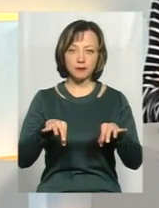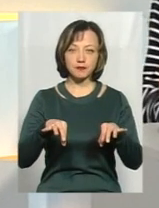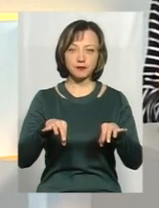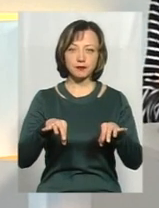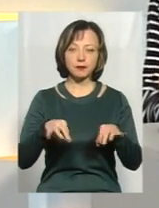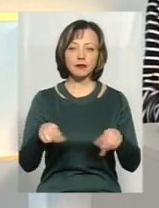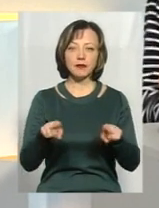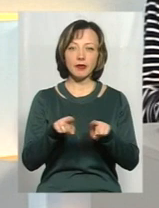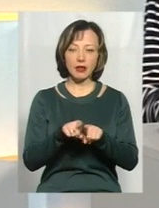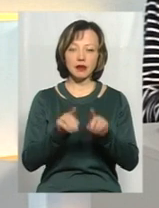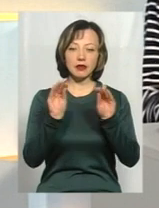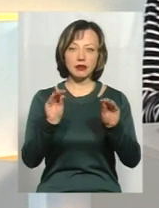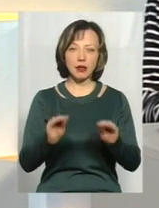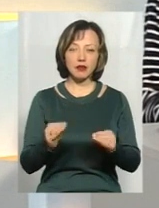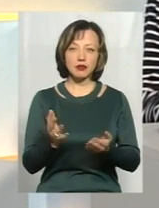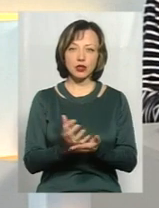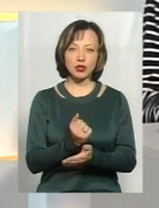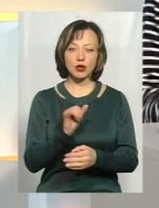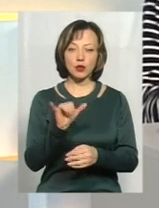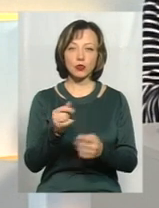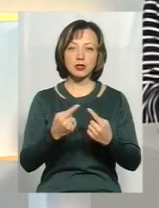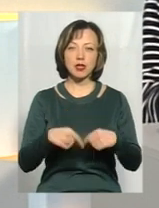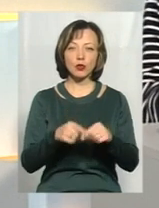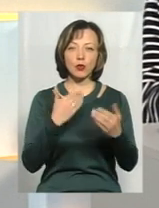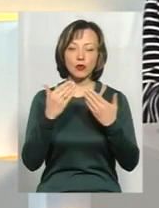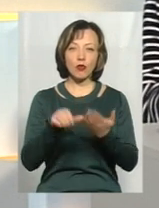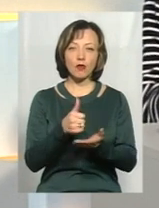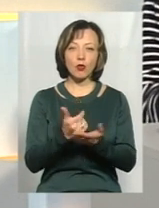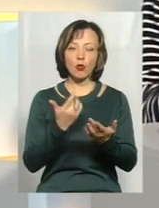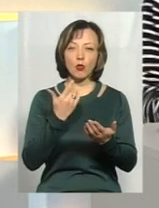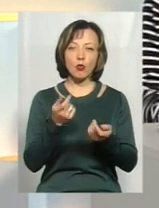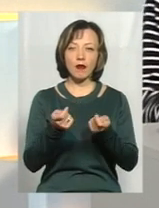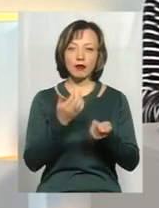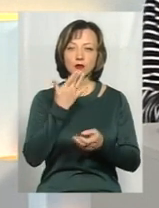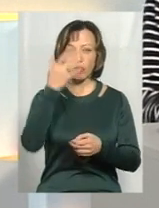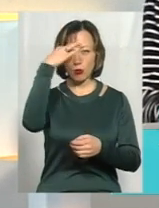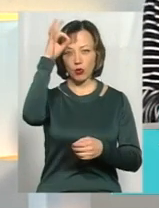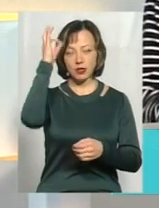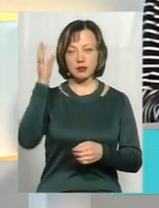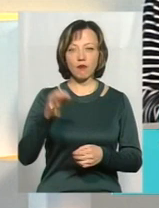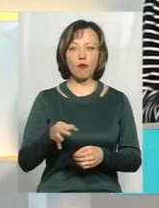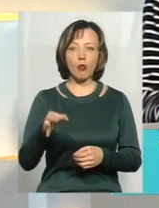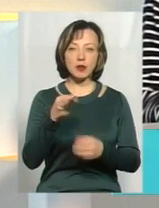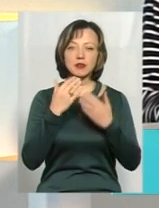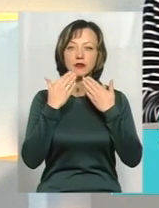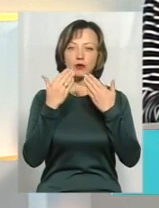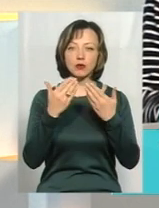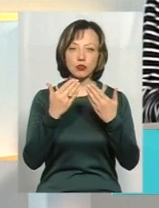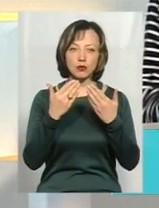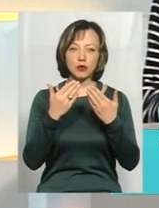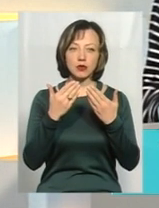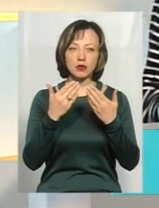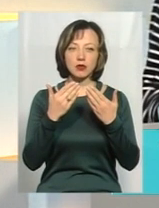Принаймні, такі дані ми сьогодні знайшли у секторі комунікації Головного управління Національної поліції Хмельницької області. Звернулося двоє водіїв.